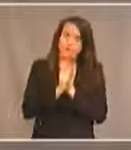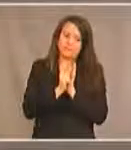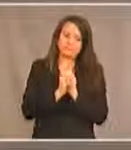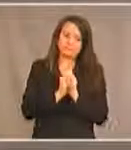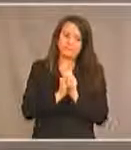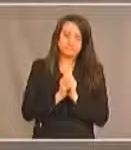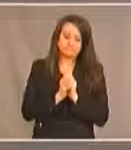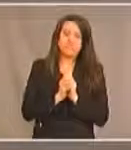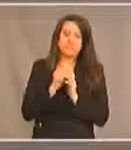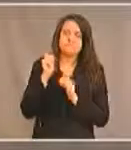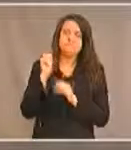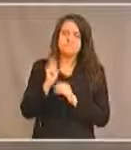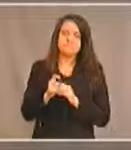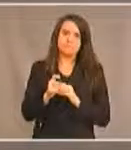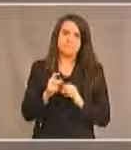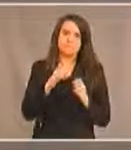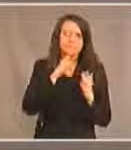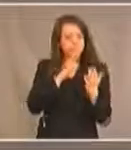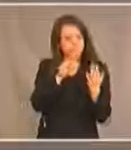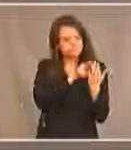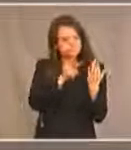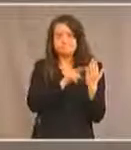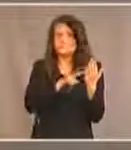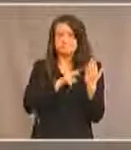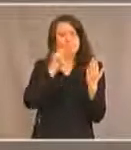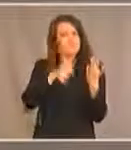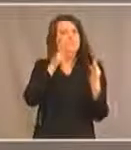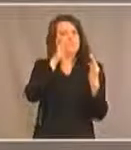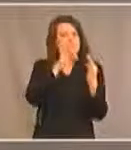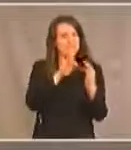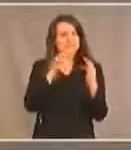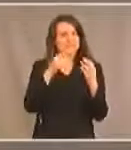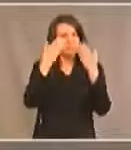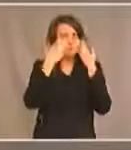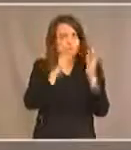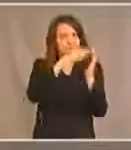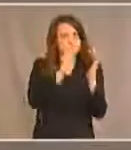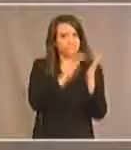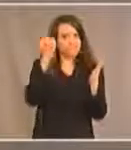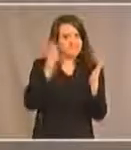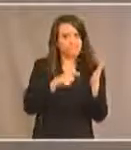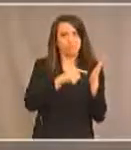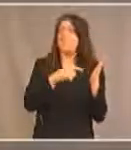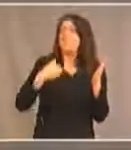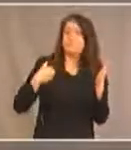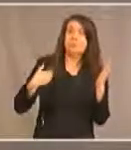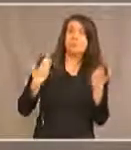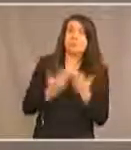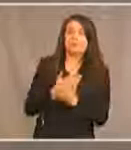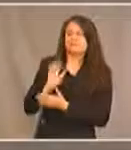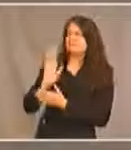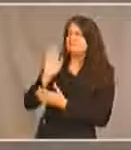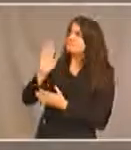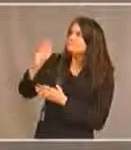doit être très spécifique à cet égard parce que leur voix